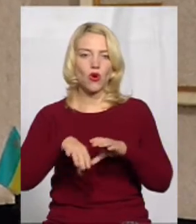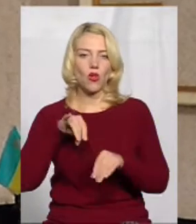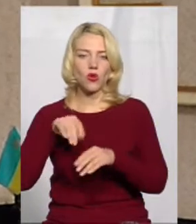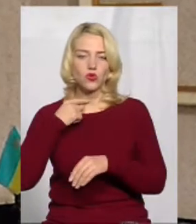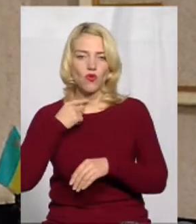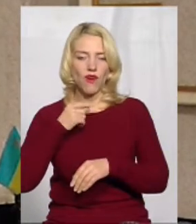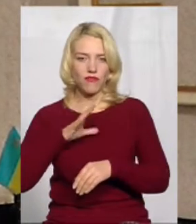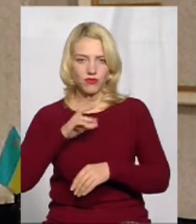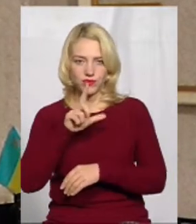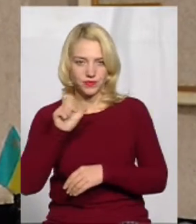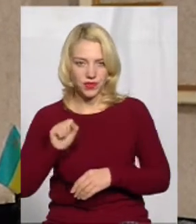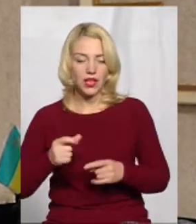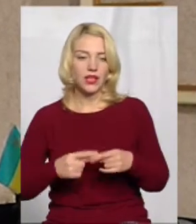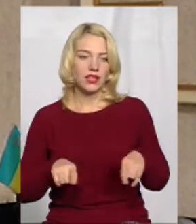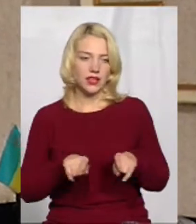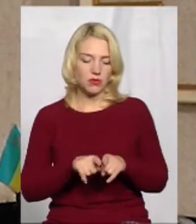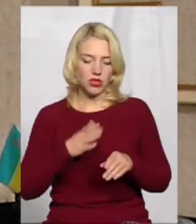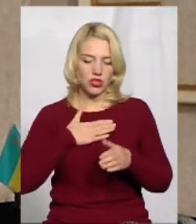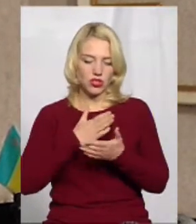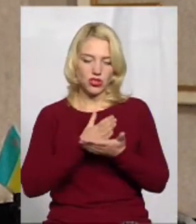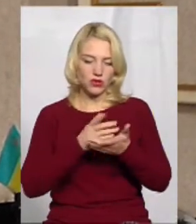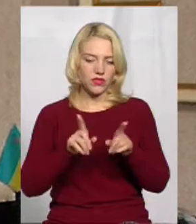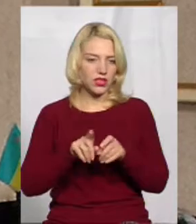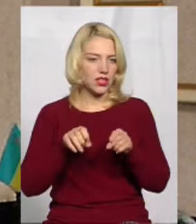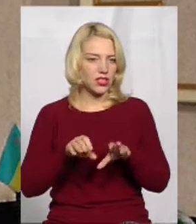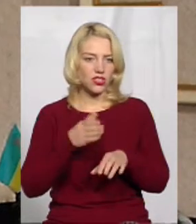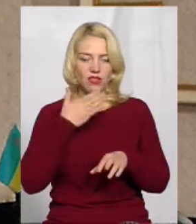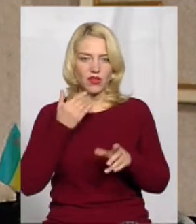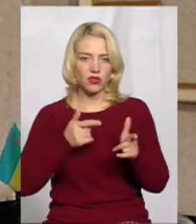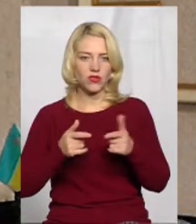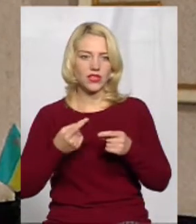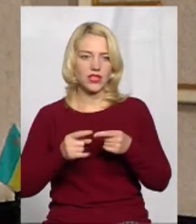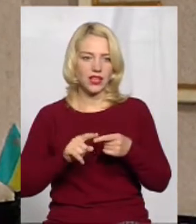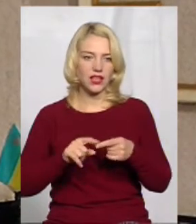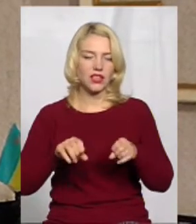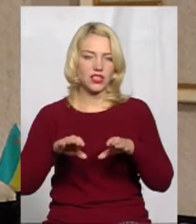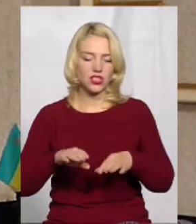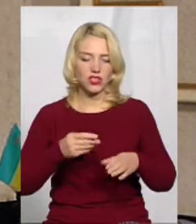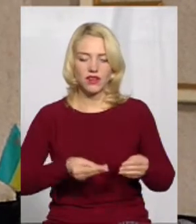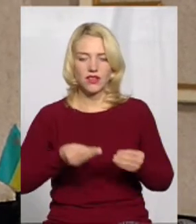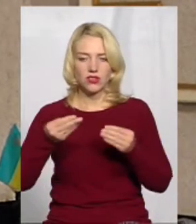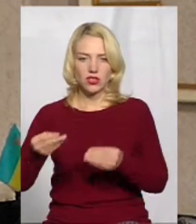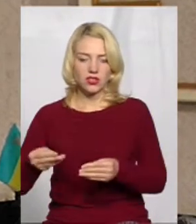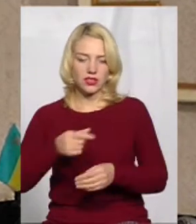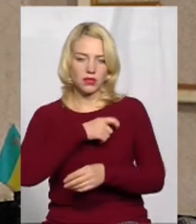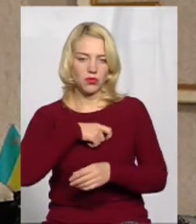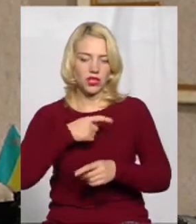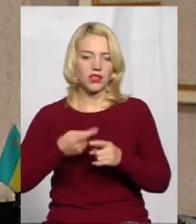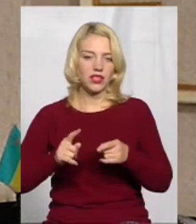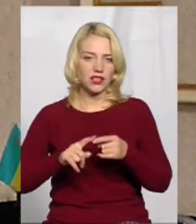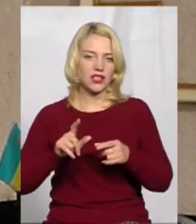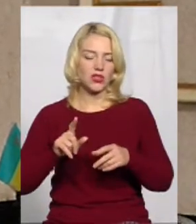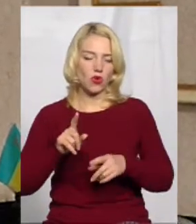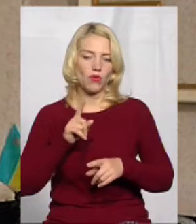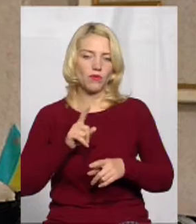ми як чиновники такого рішення не готували, це винесли депутати і за нього вже проголосували. Єдине, чого